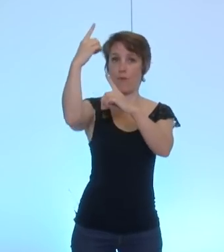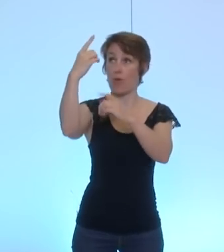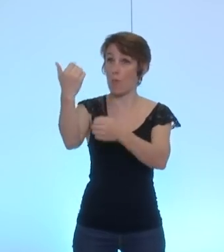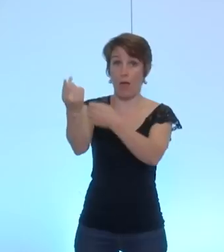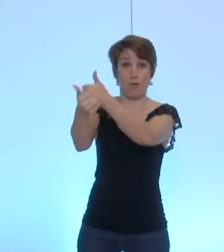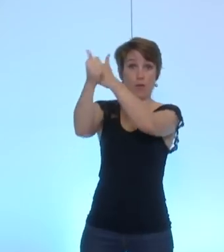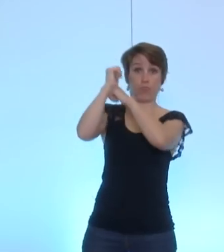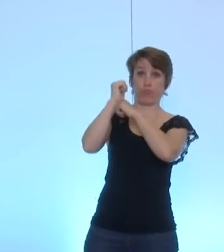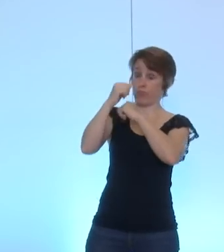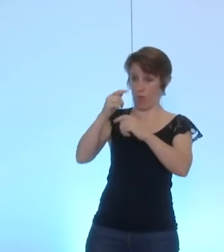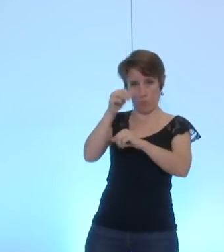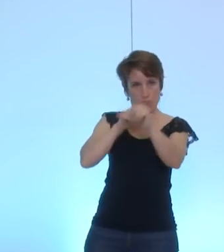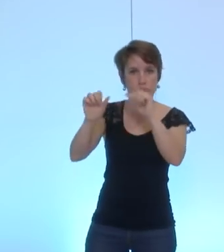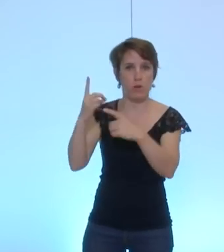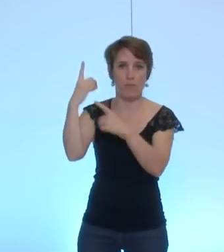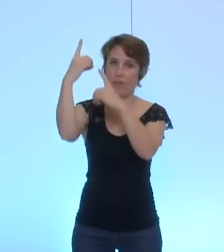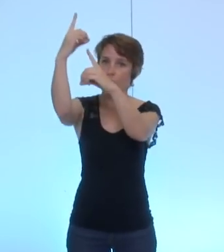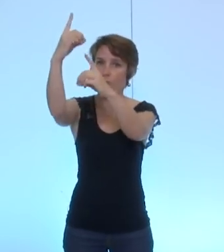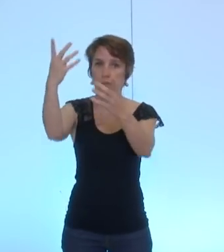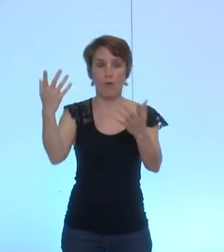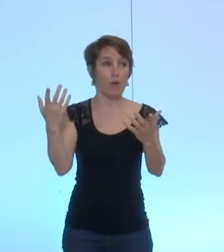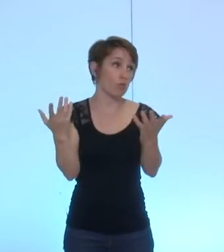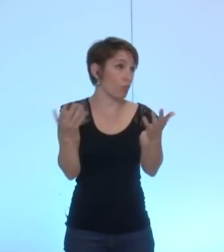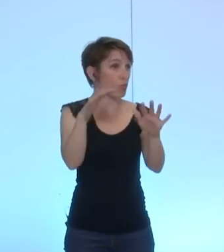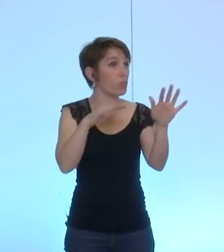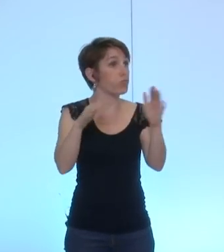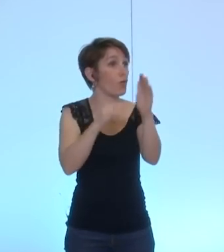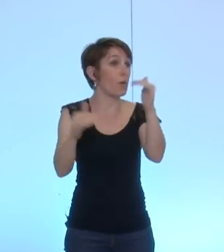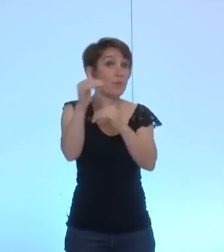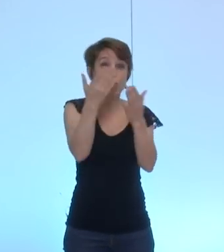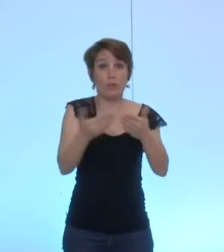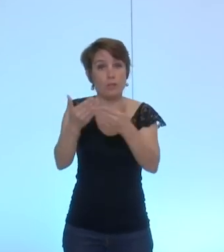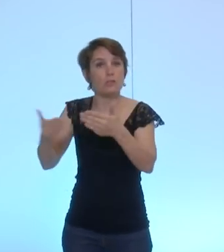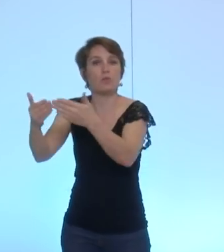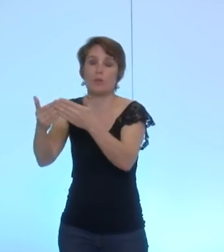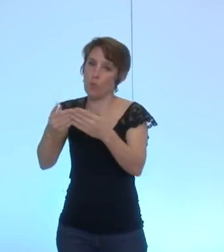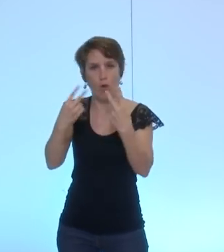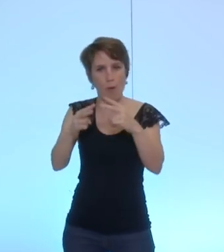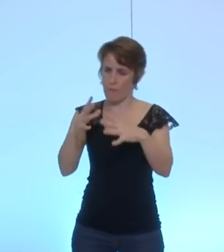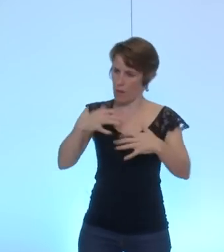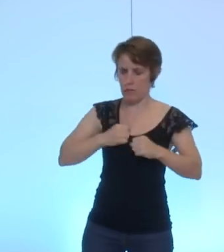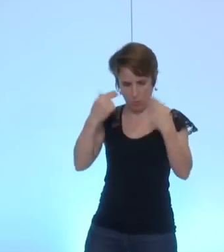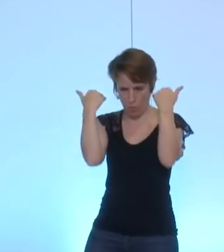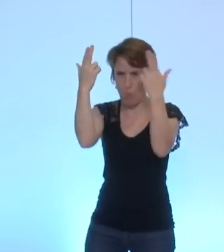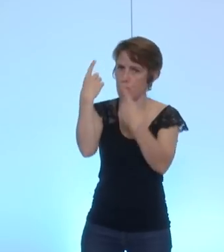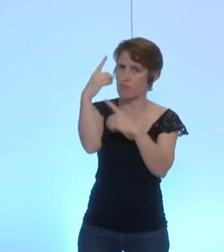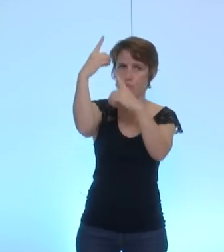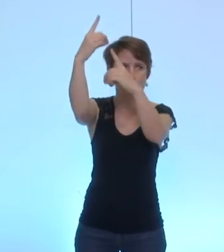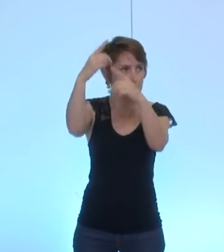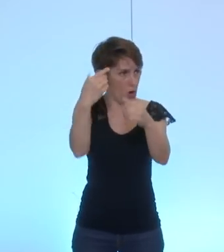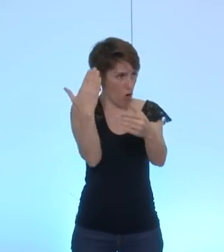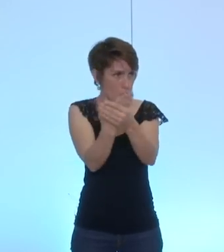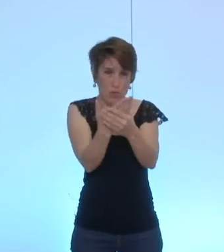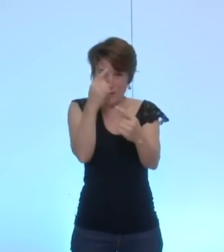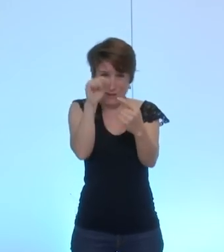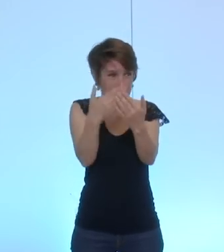est attaquée et donc dans l'immense majorité des cas, évidemment, elle se défend et donc elle se défend dans ce dossier comme elle se défend dans d'autres.